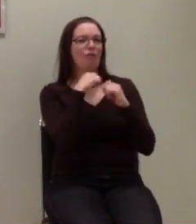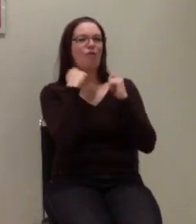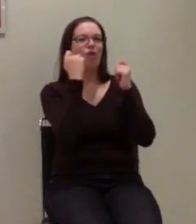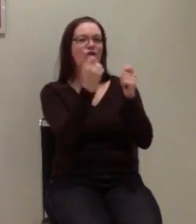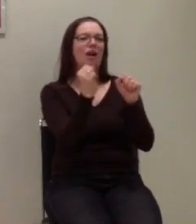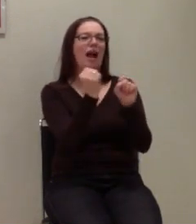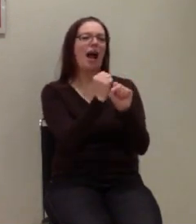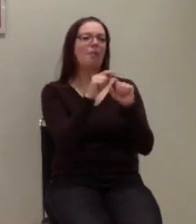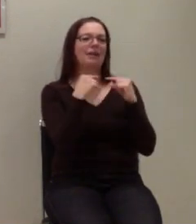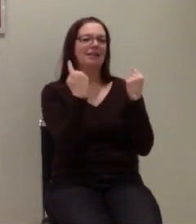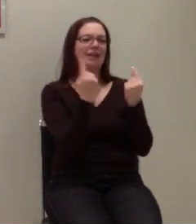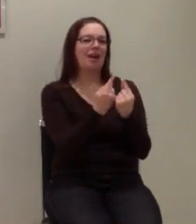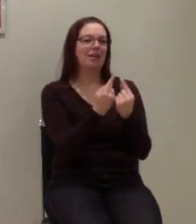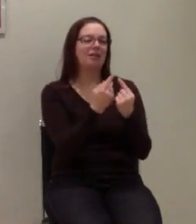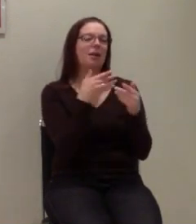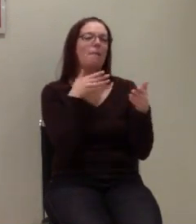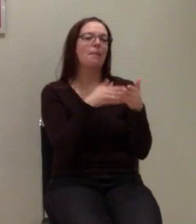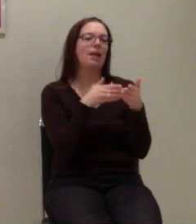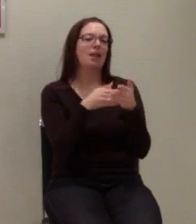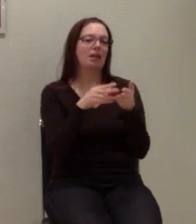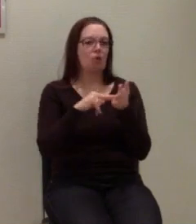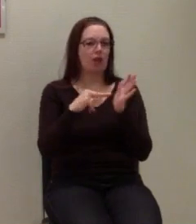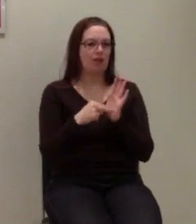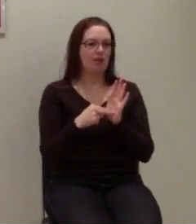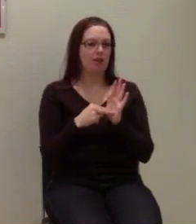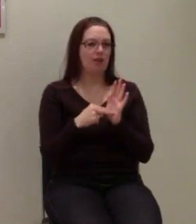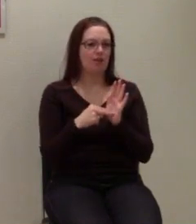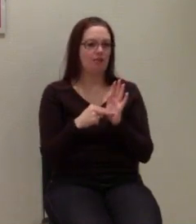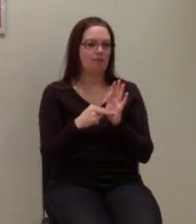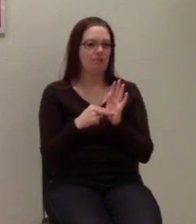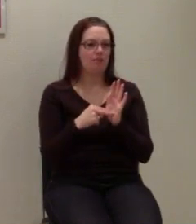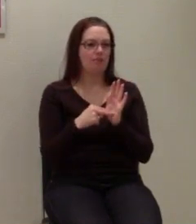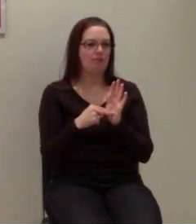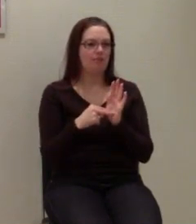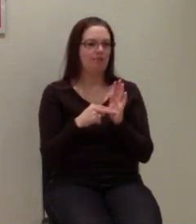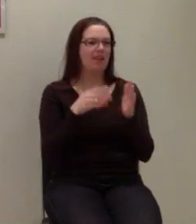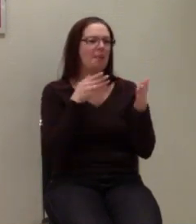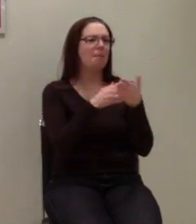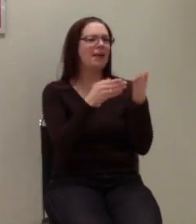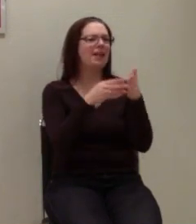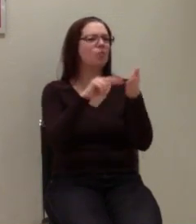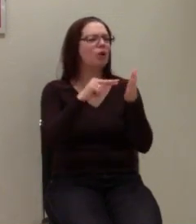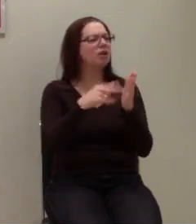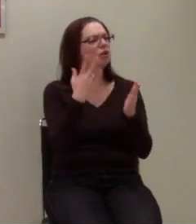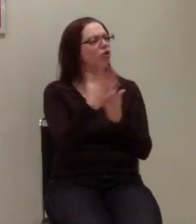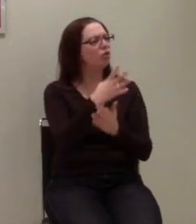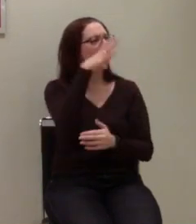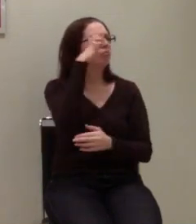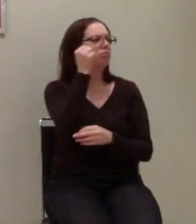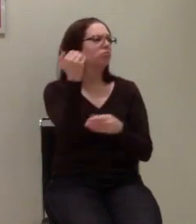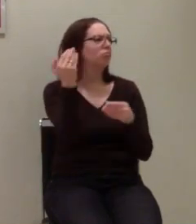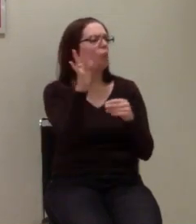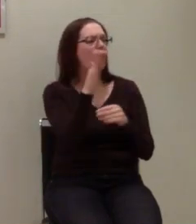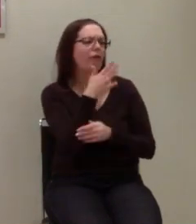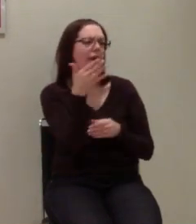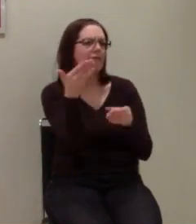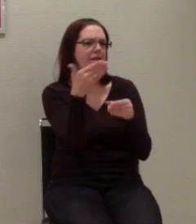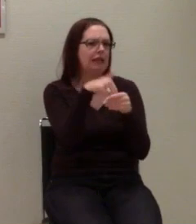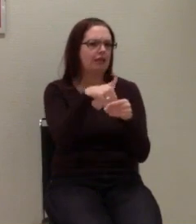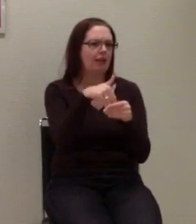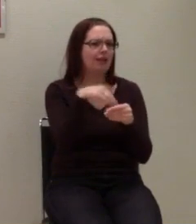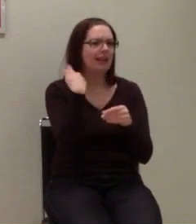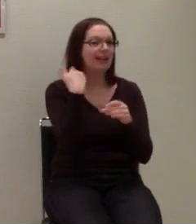einfach mal genommen, weil man sich unter dem Begriff Behindertenpolitik dann schon mal in etwa was vorstellen kann. Jetzt haben wir uns per E-Mail